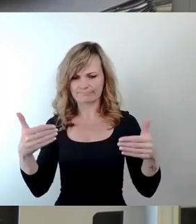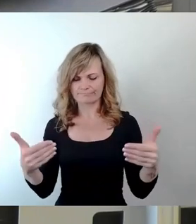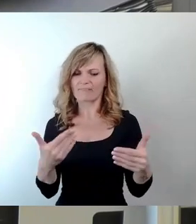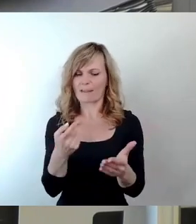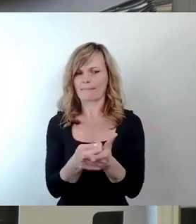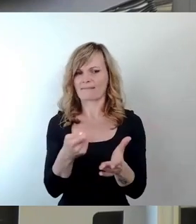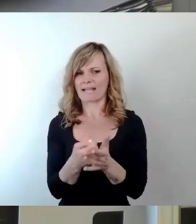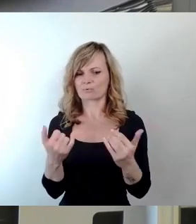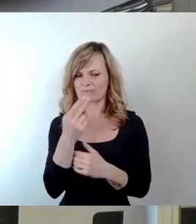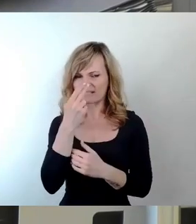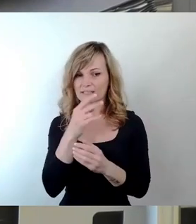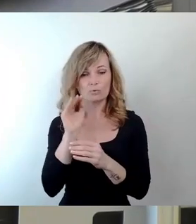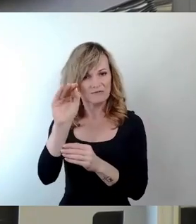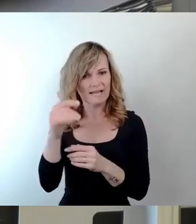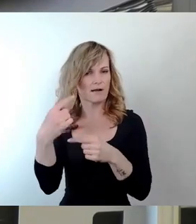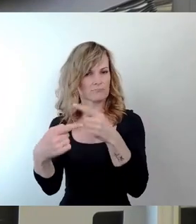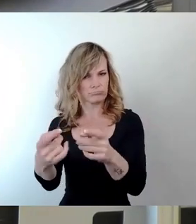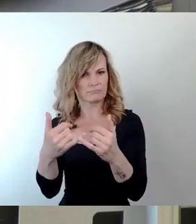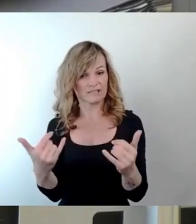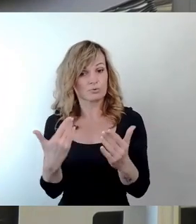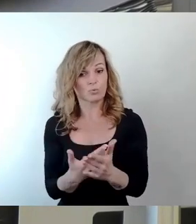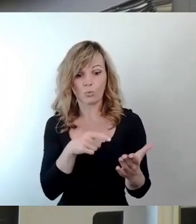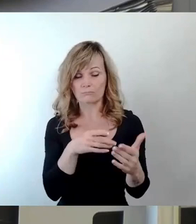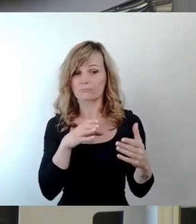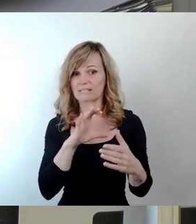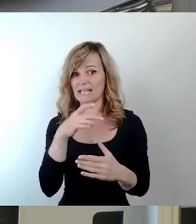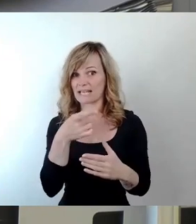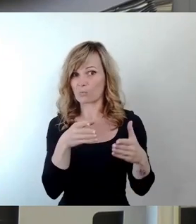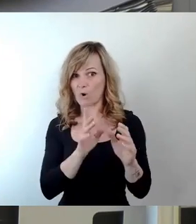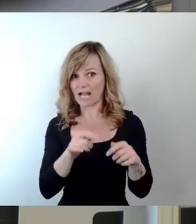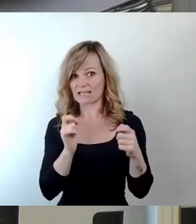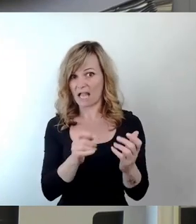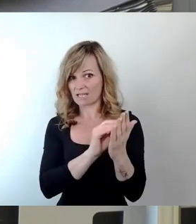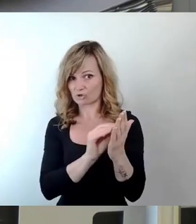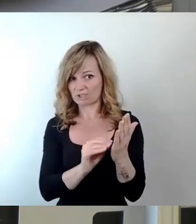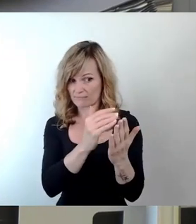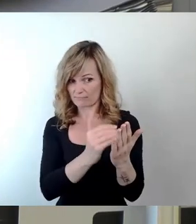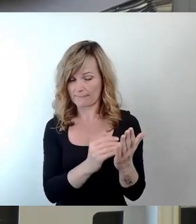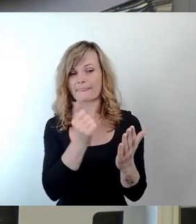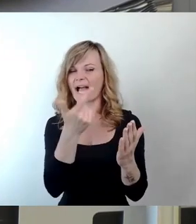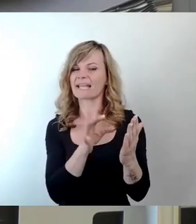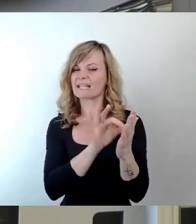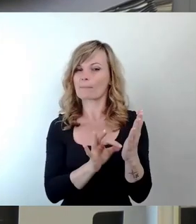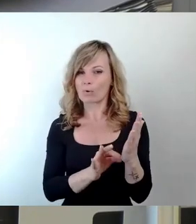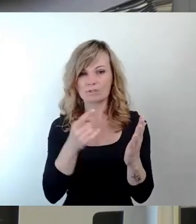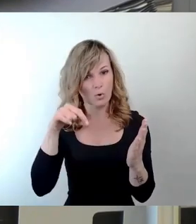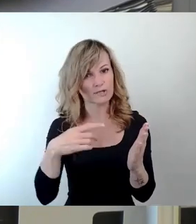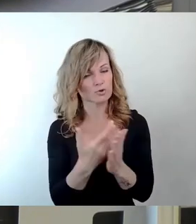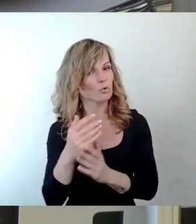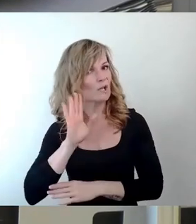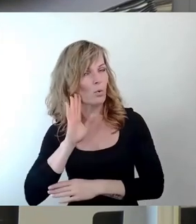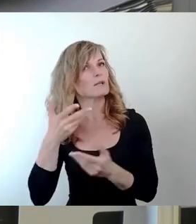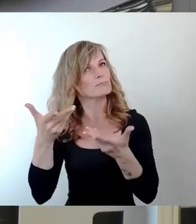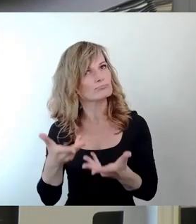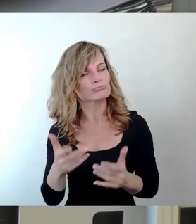weiteren Umgang vorzunehmen. So schreibt es die CDU in ihrem Antrag. Einige Punkte haben wir heute schon gehört. Wir